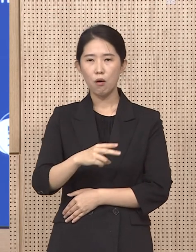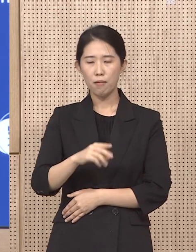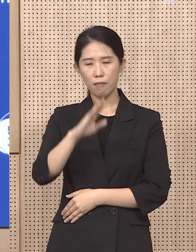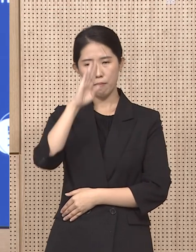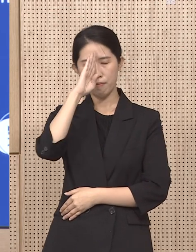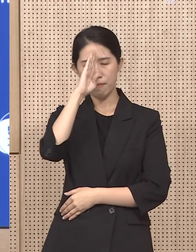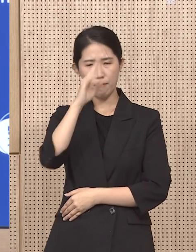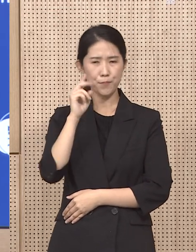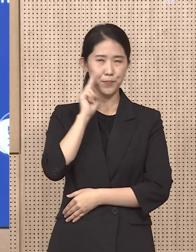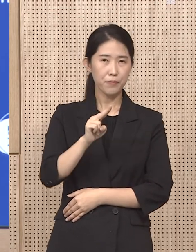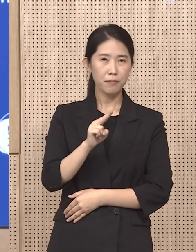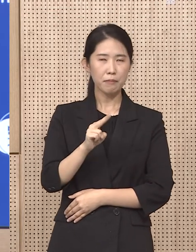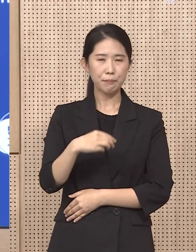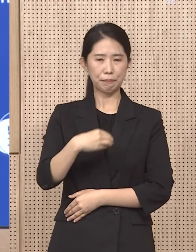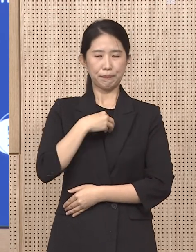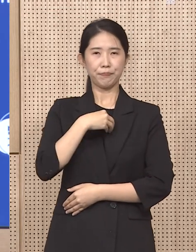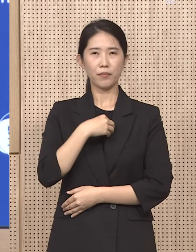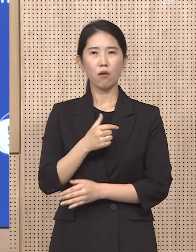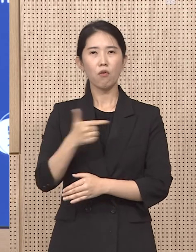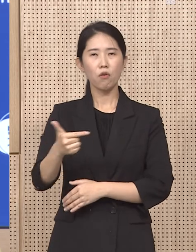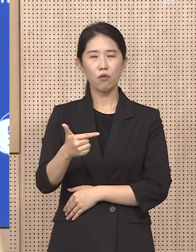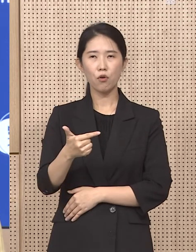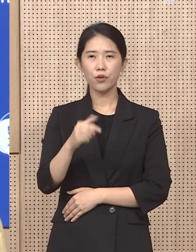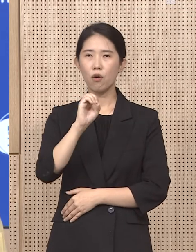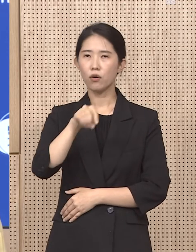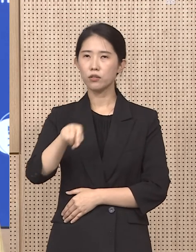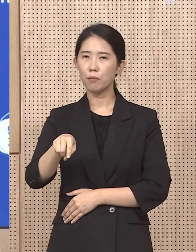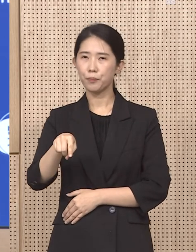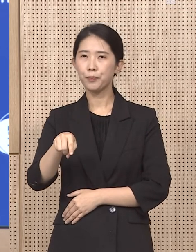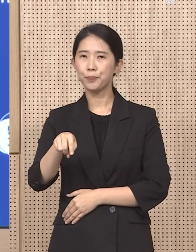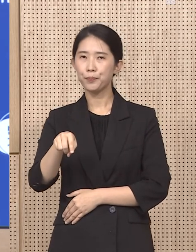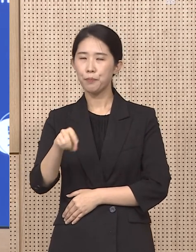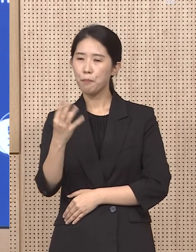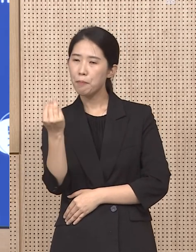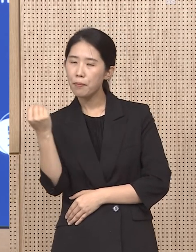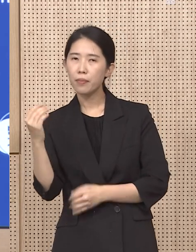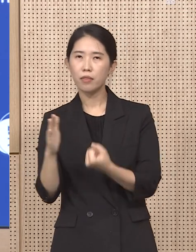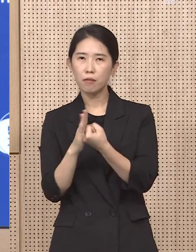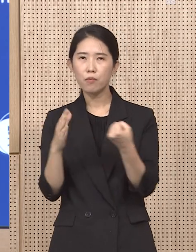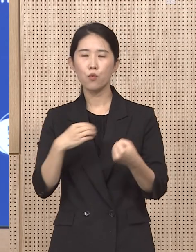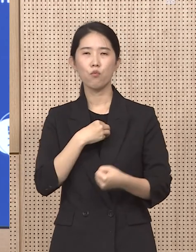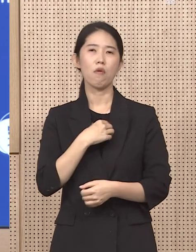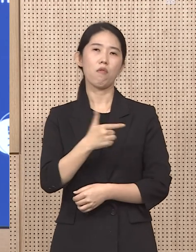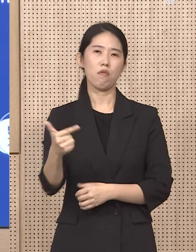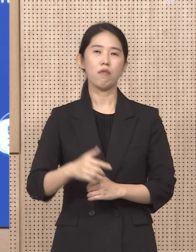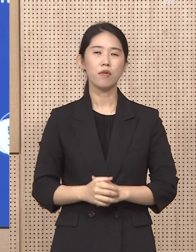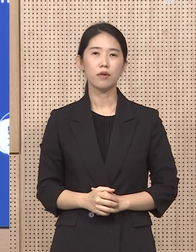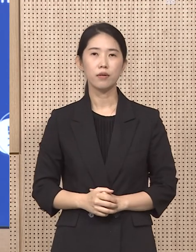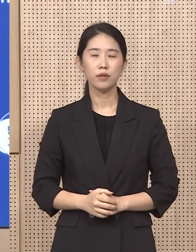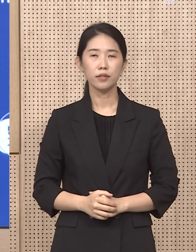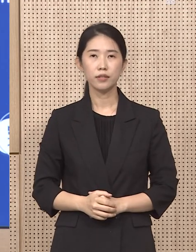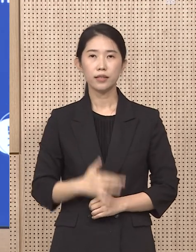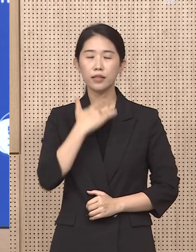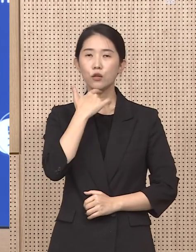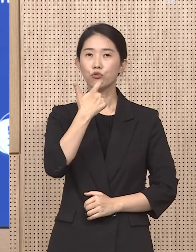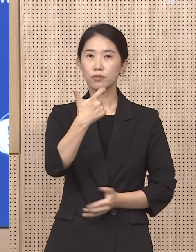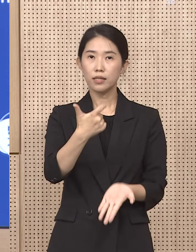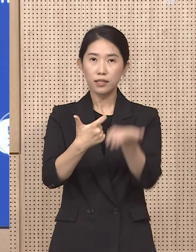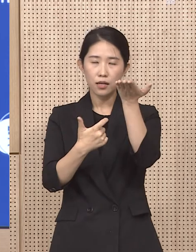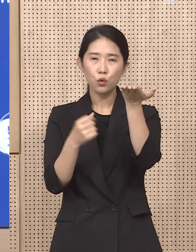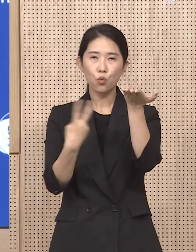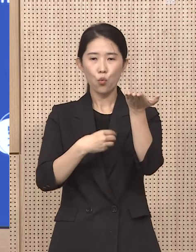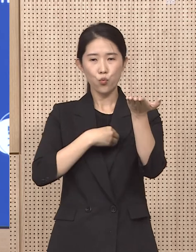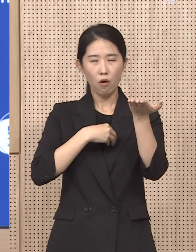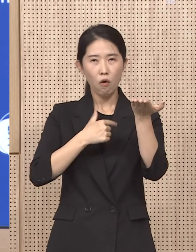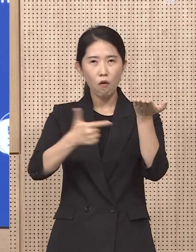상대적으로 높게 나타나고 있습니다. 고위험군 보호가 필요한 사항입니다. 60세 이상과 기저신환자 등 고위험군에 해당되는